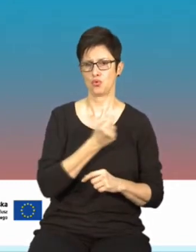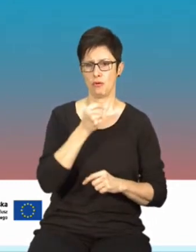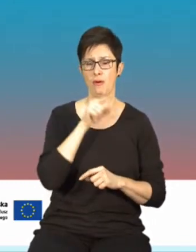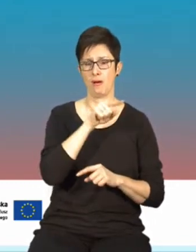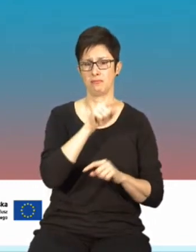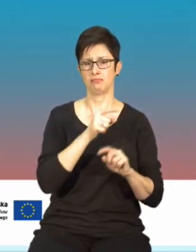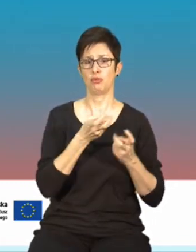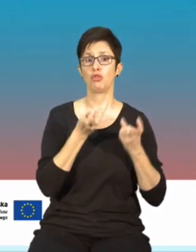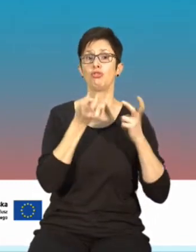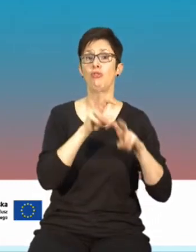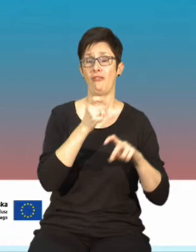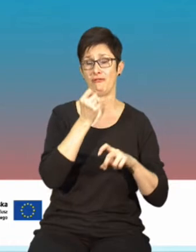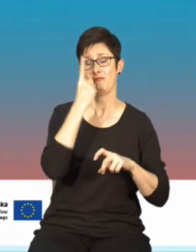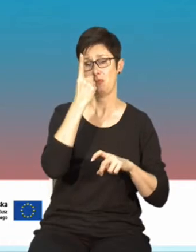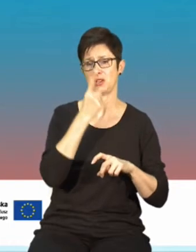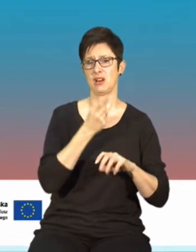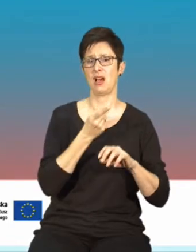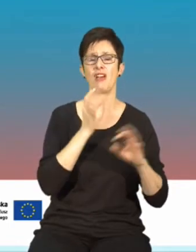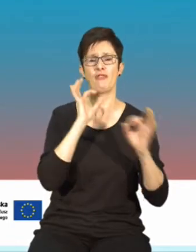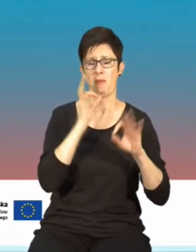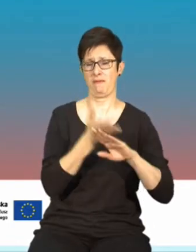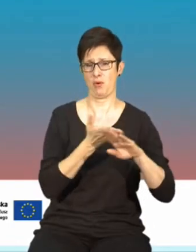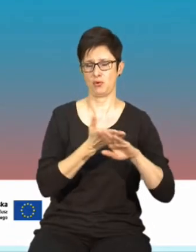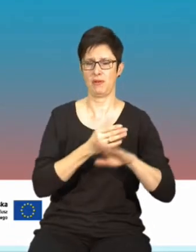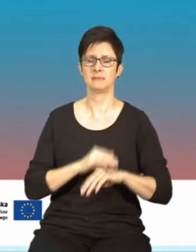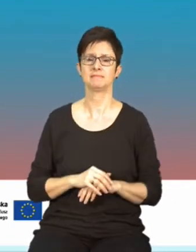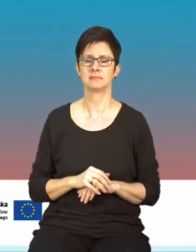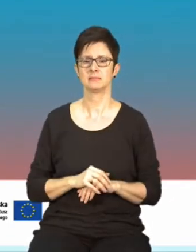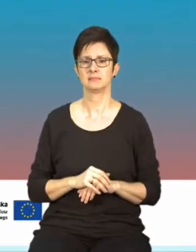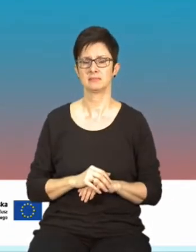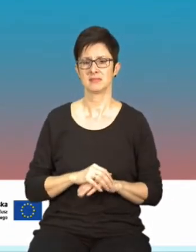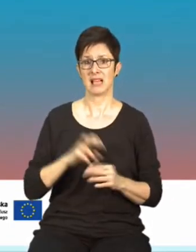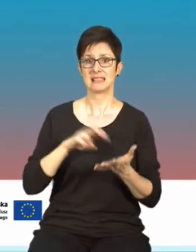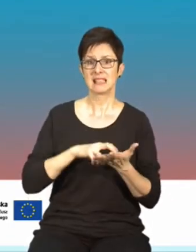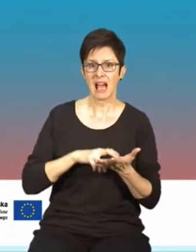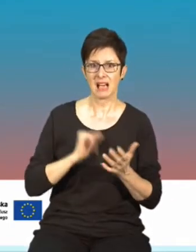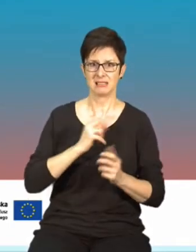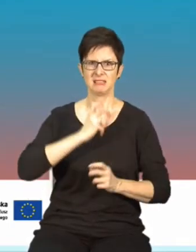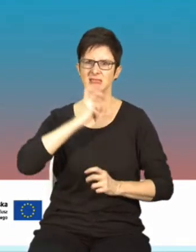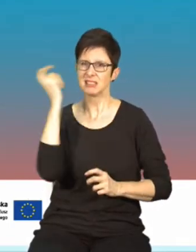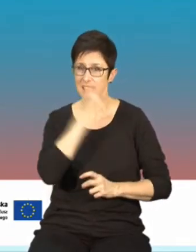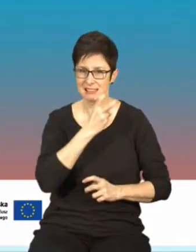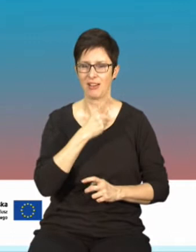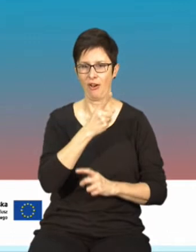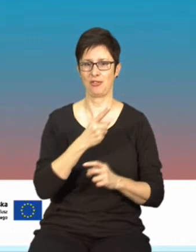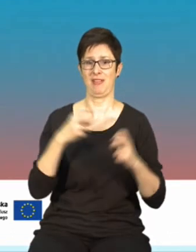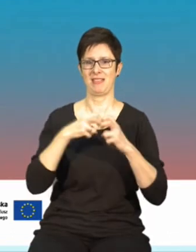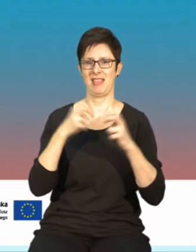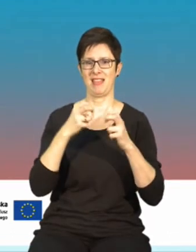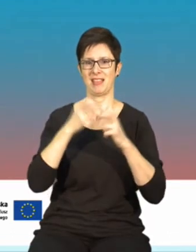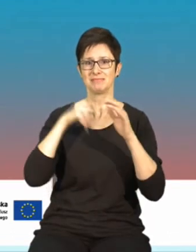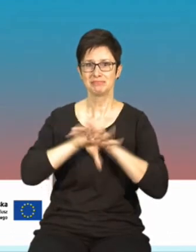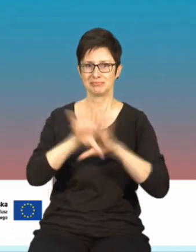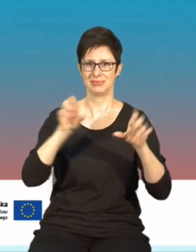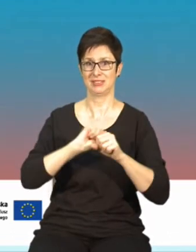fake newsów, zwłaszcza tych, które powstają celowo. Natomiast oczywiście strach i sensacja to jest to, co w mediach społecznościowych, zwłaszcza i w